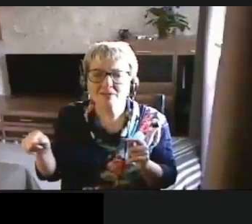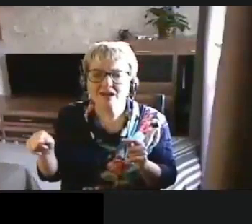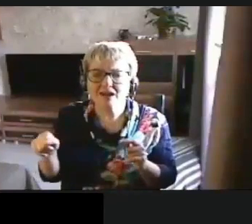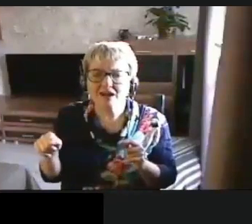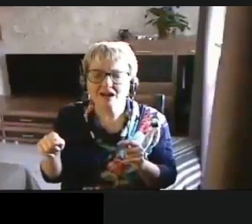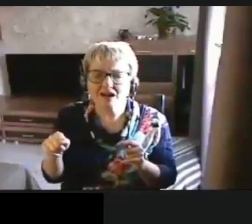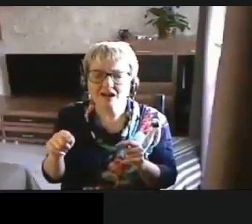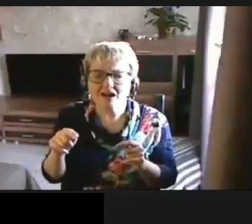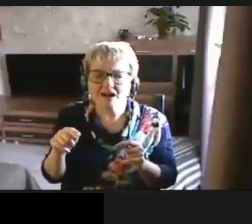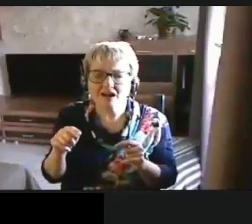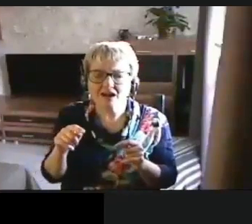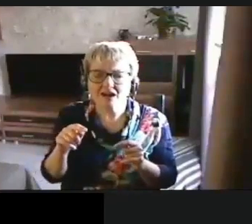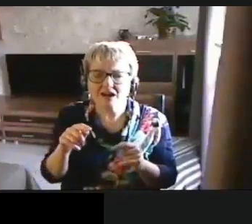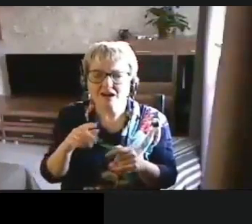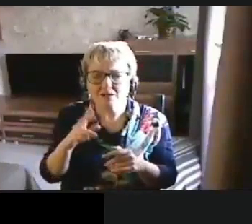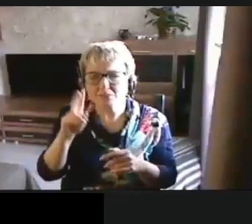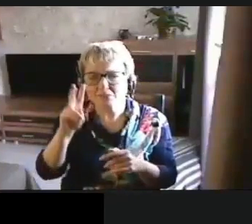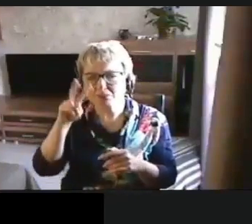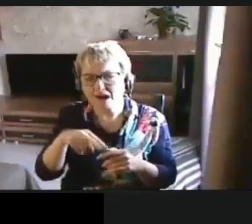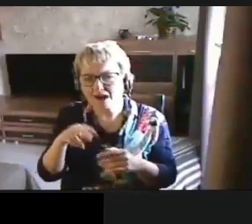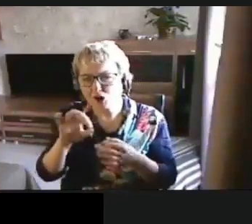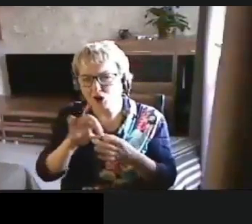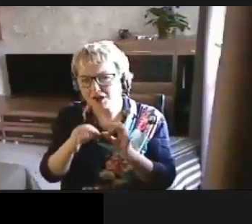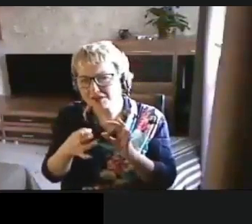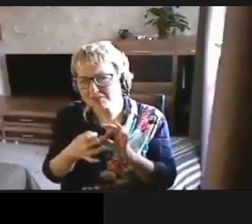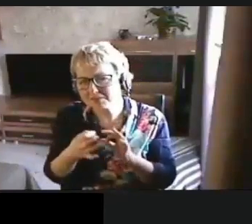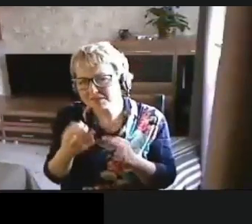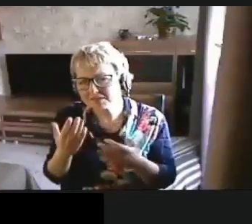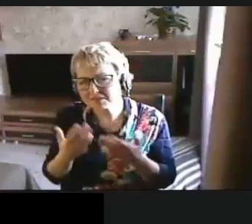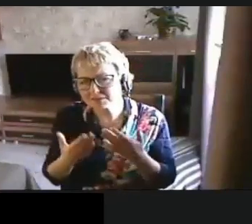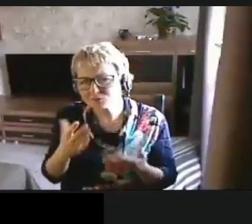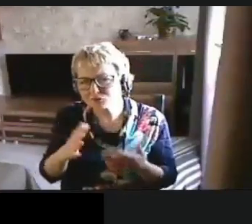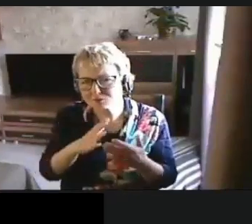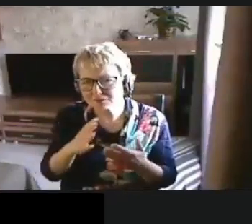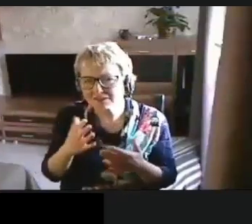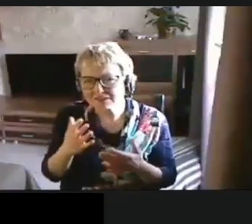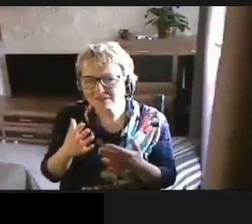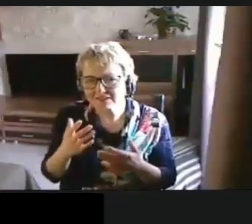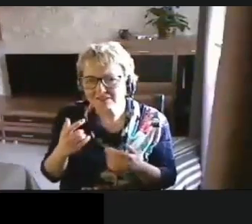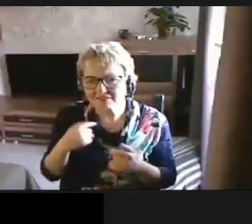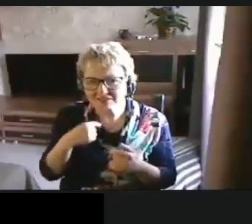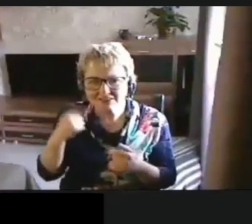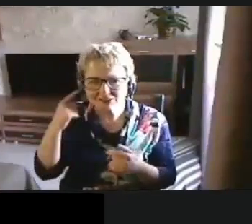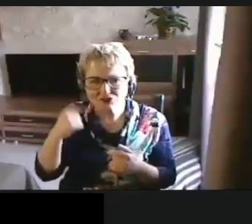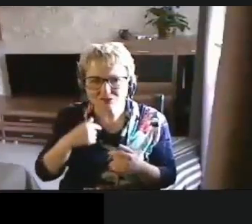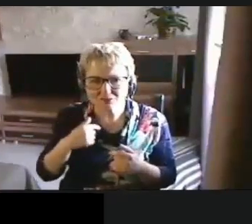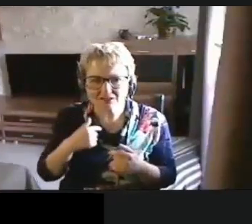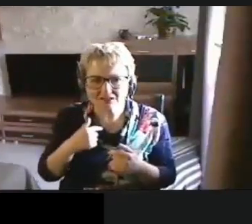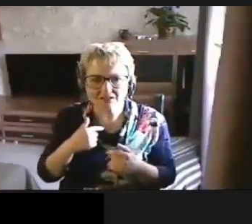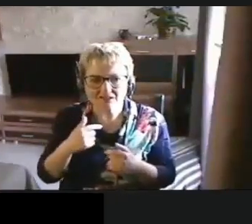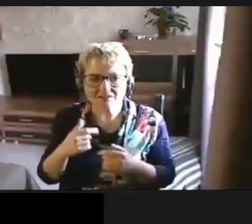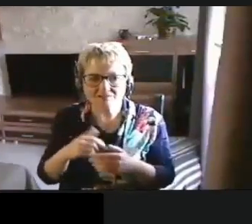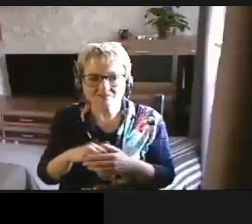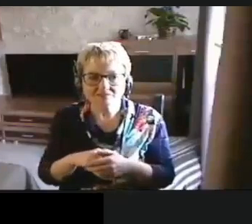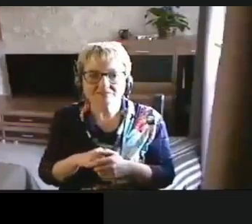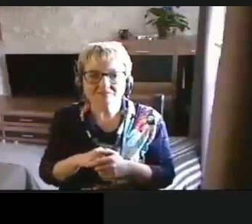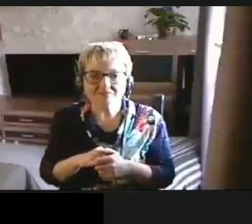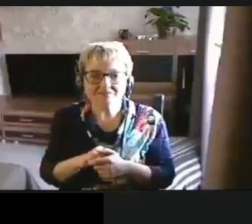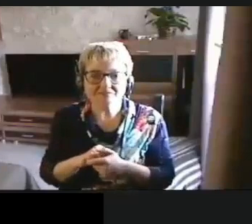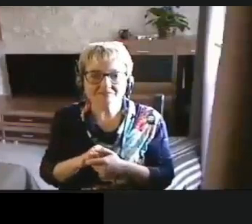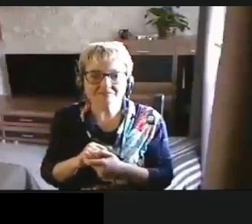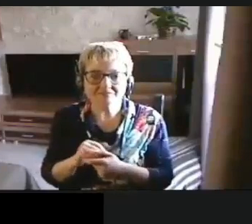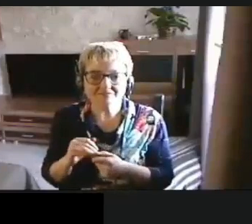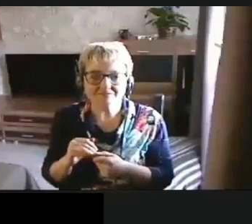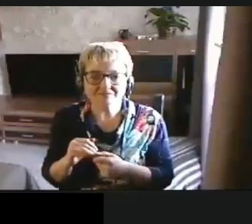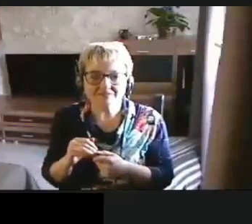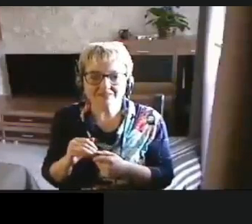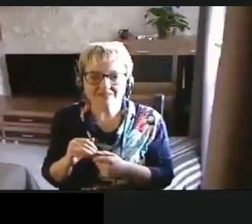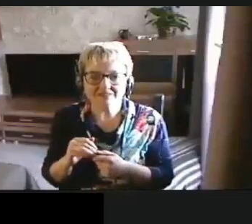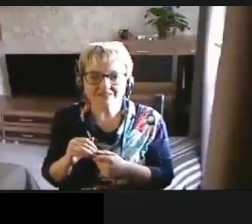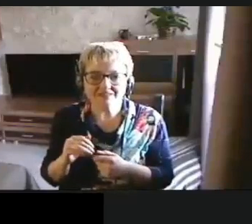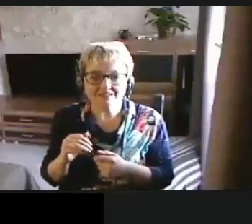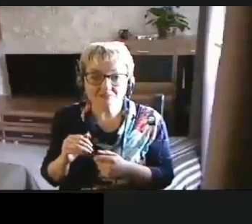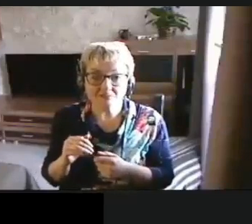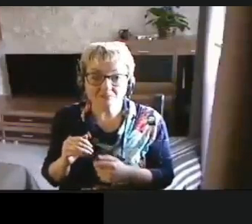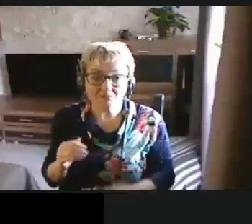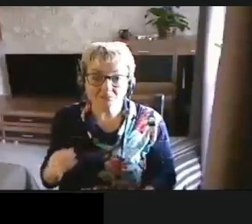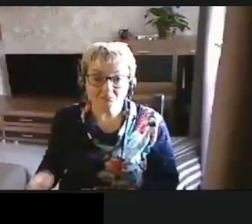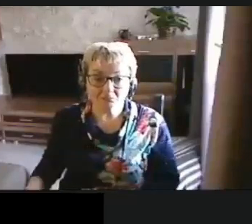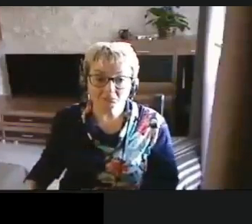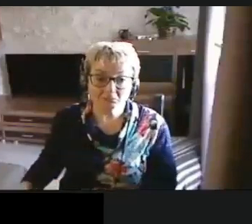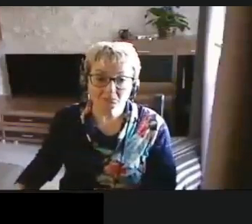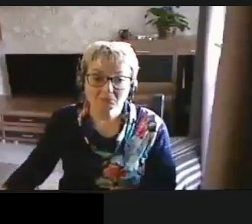турии паралимпийских. Не слышно? Ой, сейчас, я сама себе. И переводчика не видно.